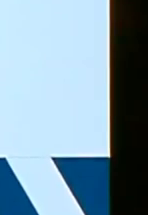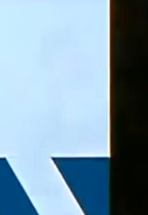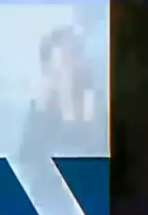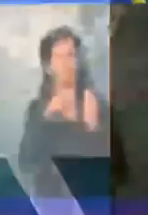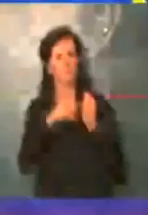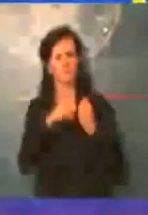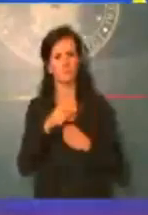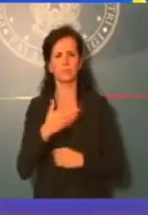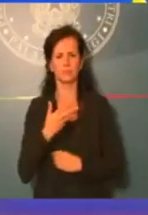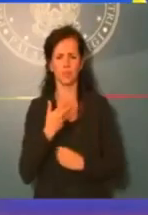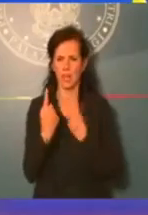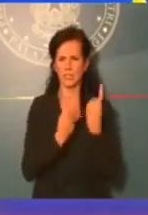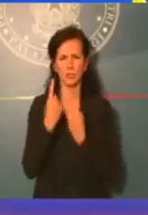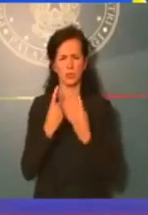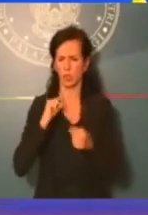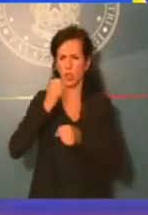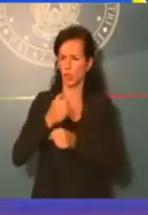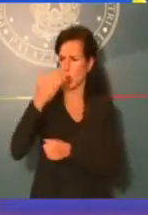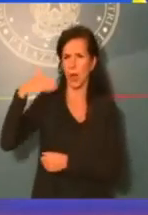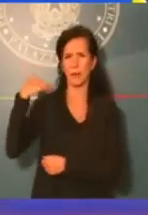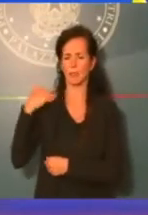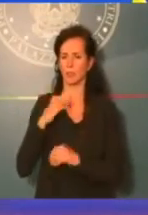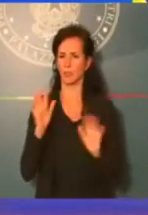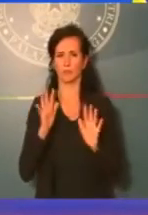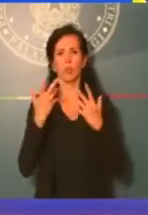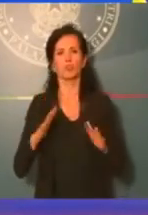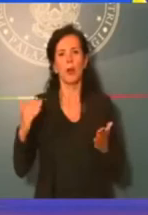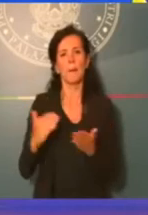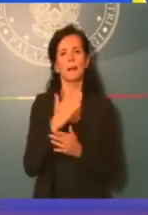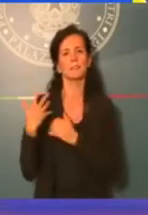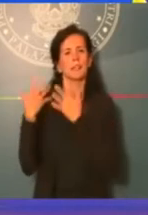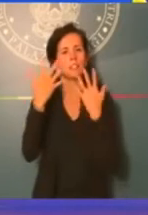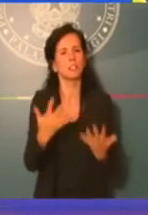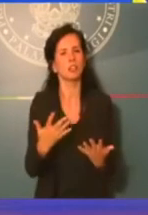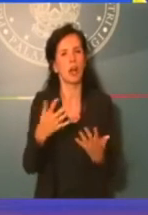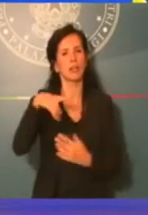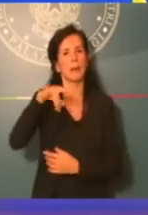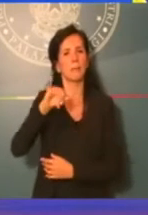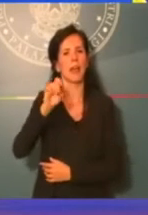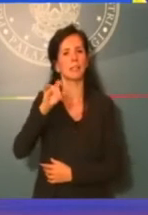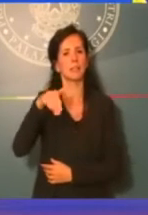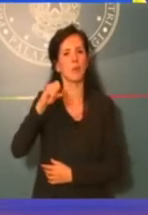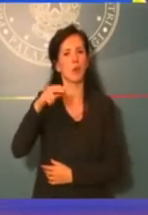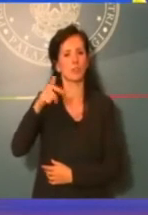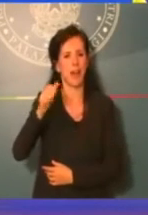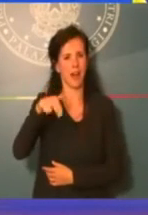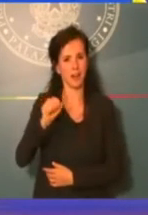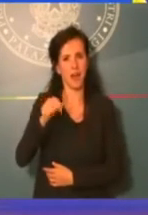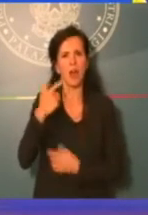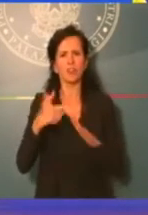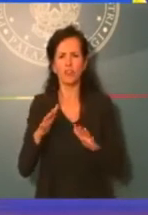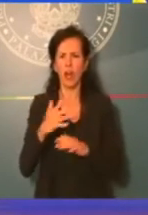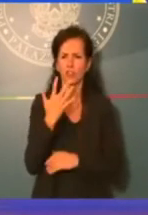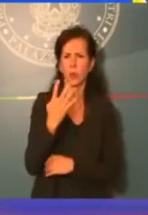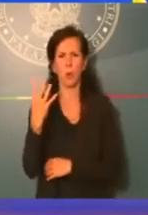alcuni casi storici clamorosi. Sono corsi dieci anni per la pedemontana, molto spesso quattro, cinque anni. Tutto questo è